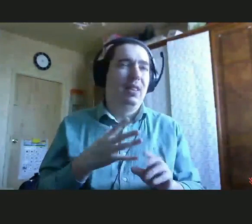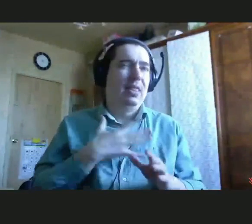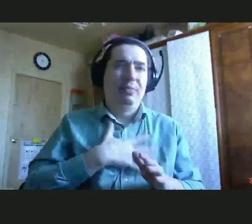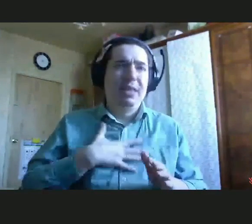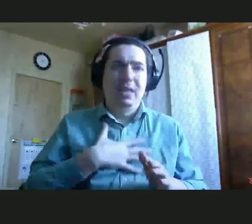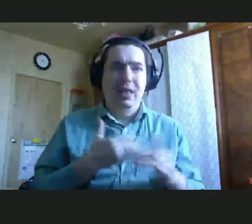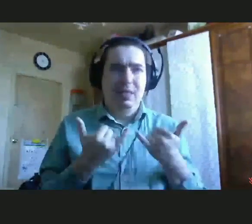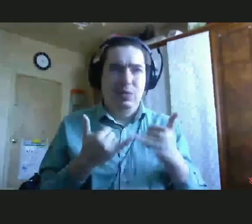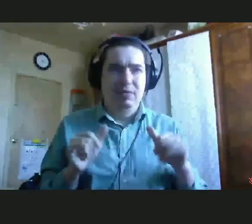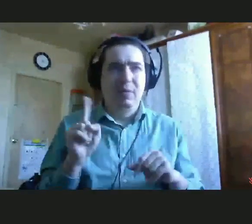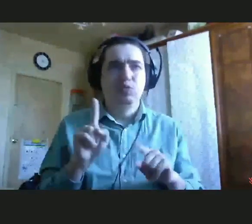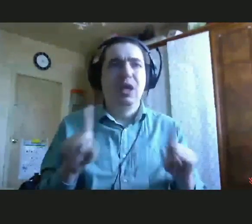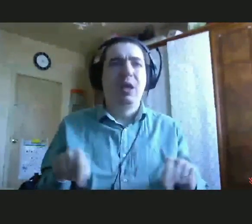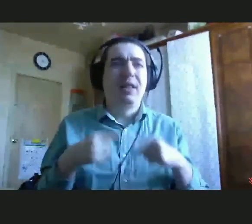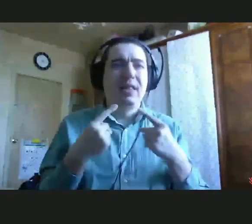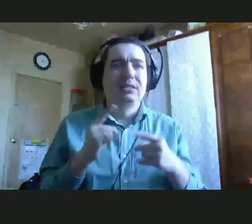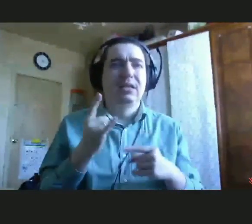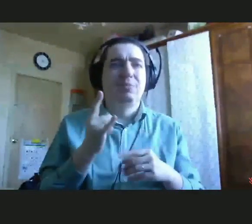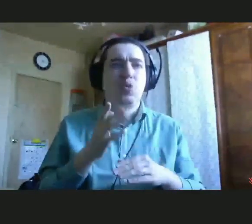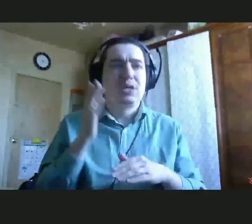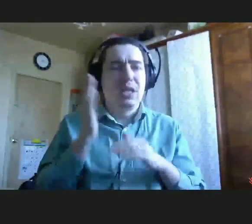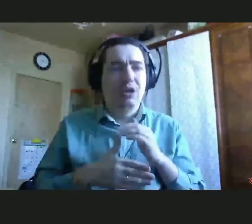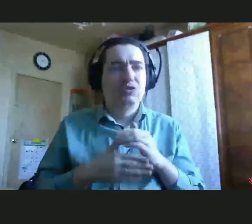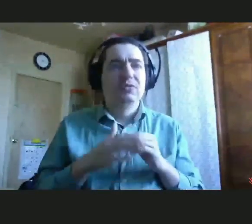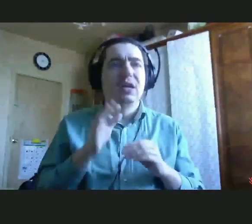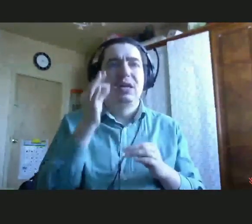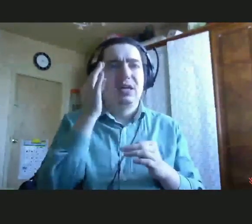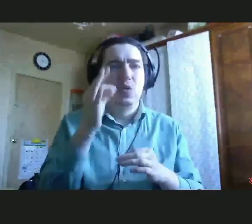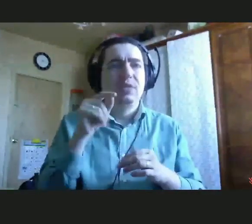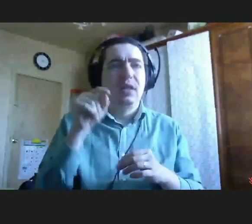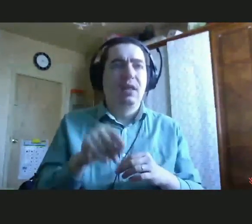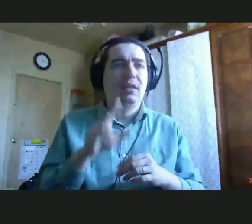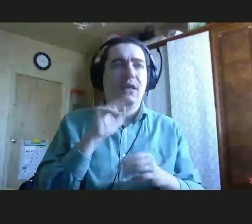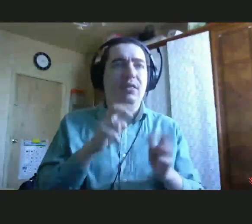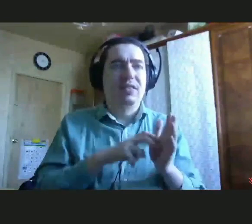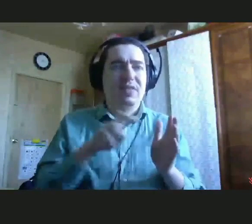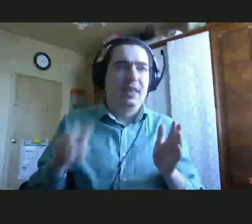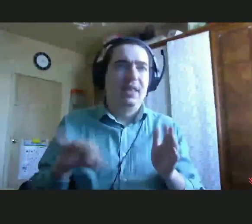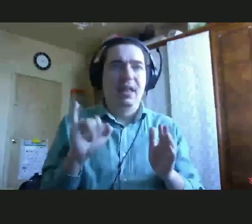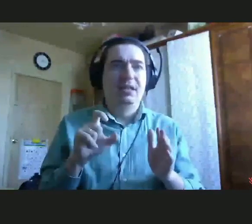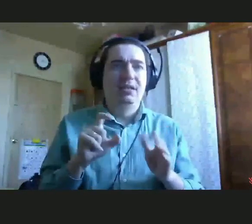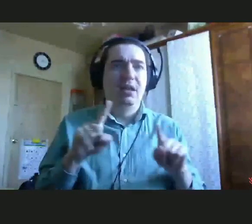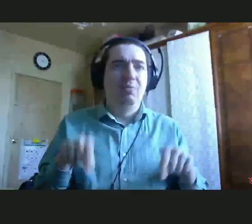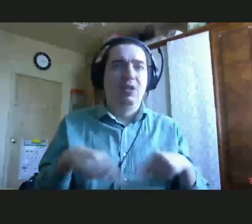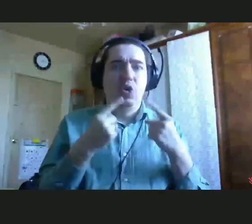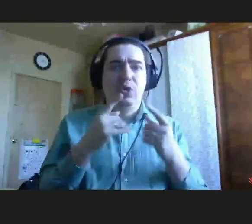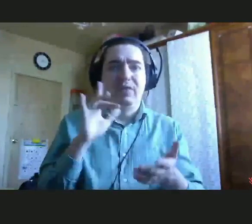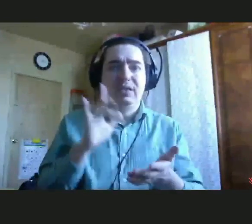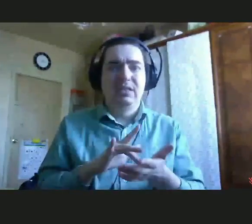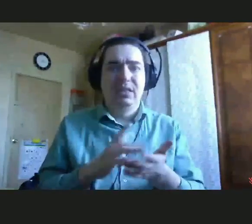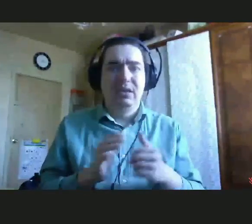потому что реабилитация ребенка заканчивалась ровно тогда, когда они выходили из реабилитационного центра. Когда они